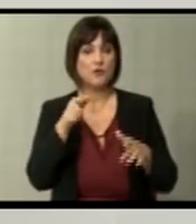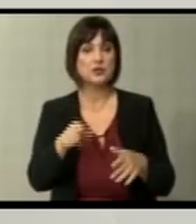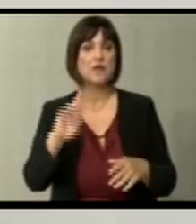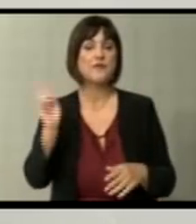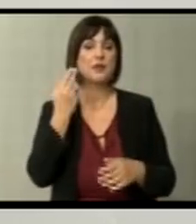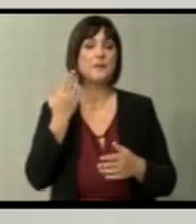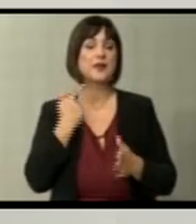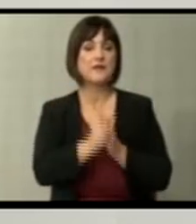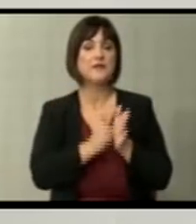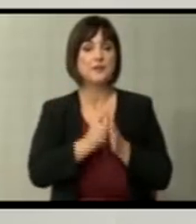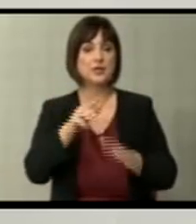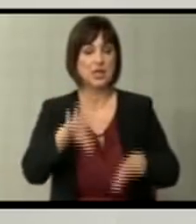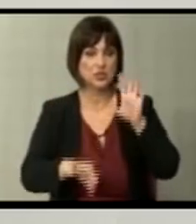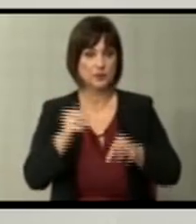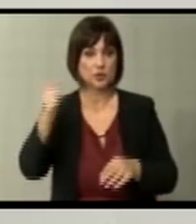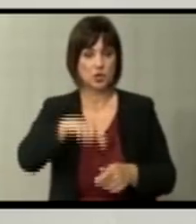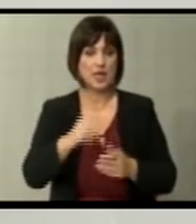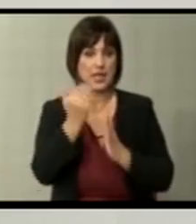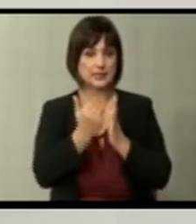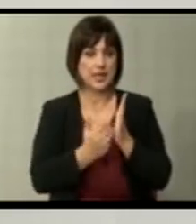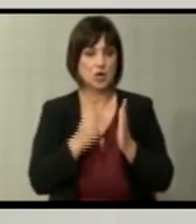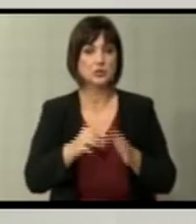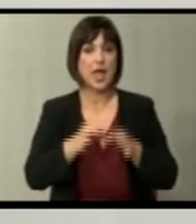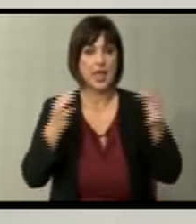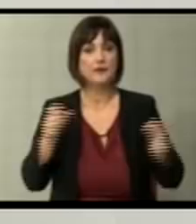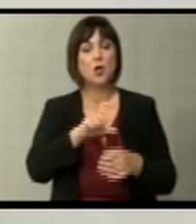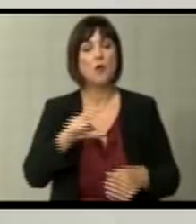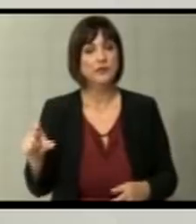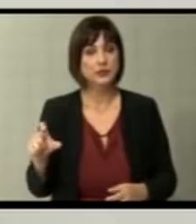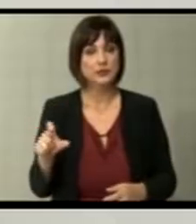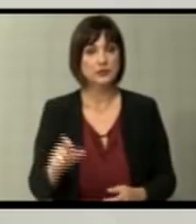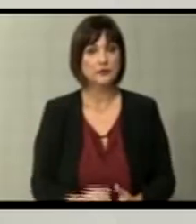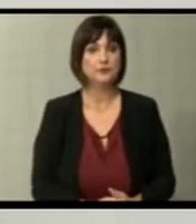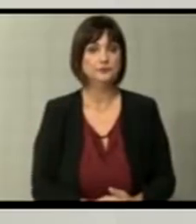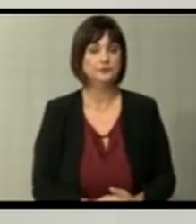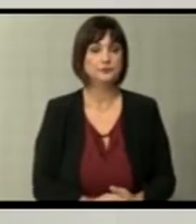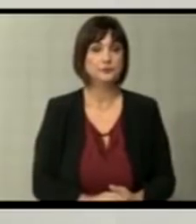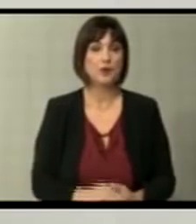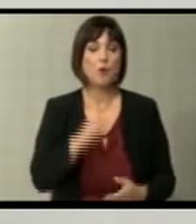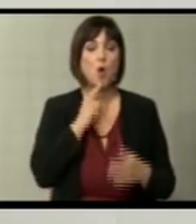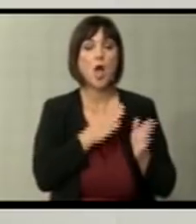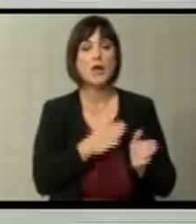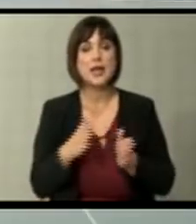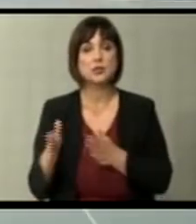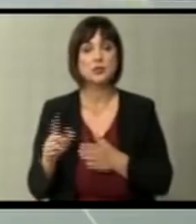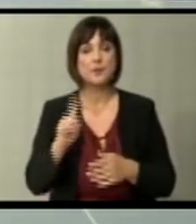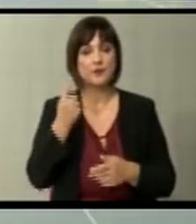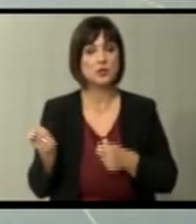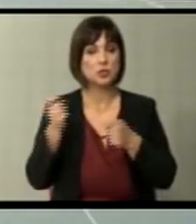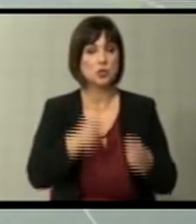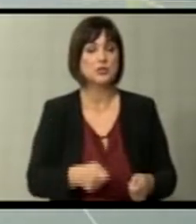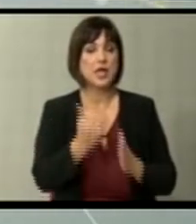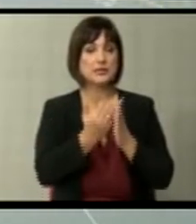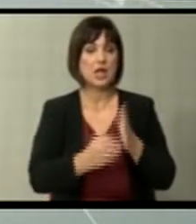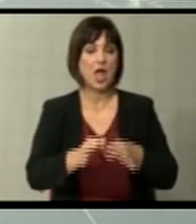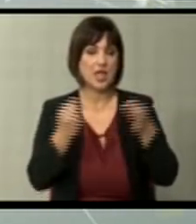свика предвременни избори, да се донесе Законот за јавно во винителство. По кој редо след? Да, прво да се донесе Законот за